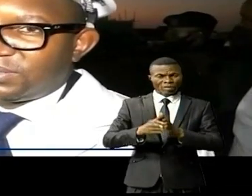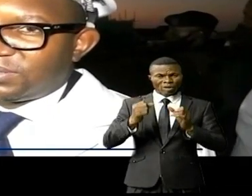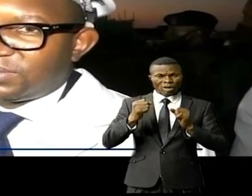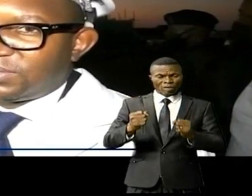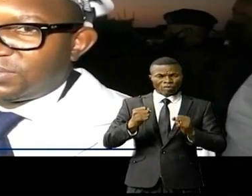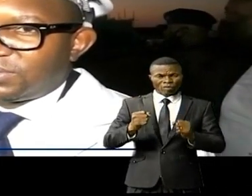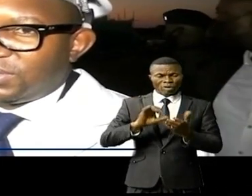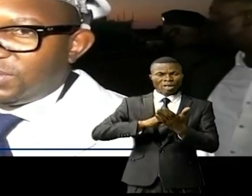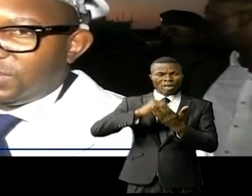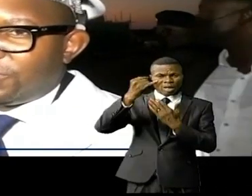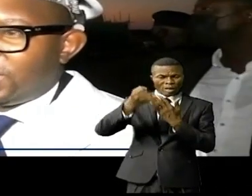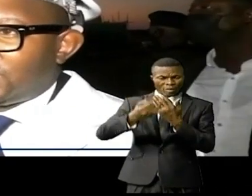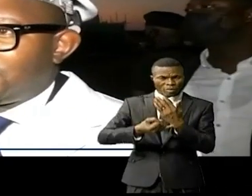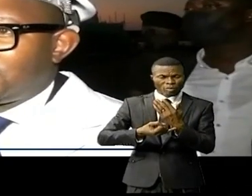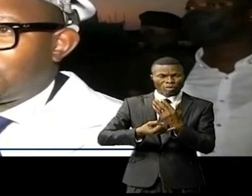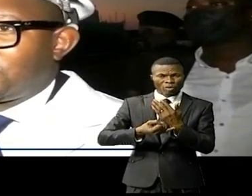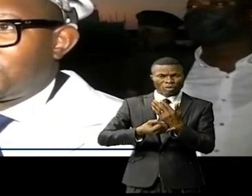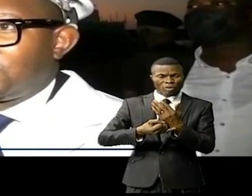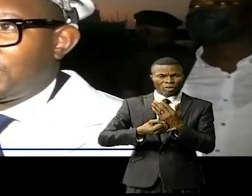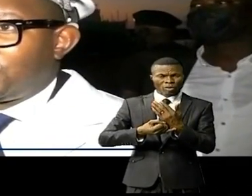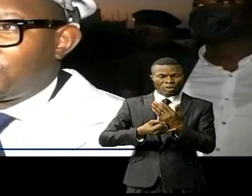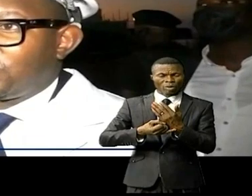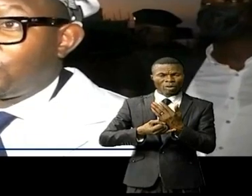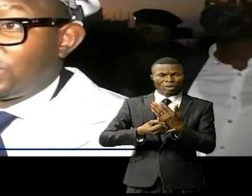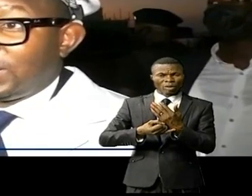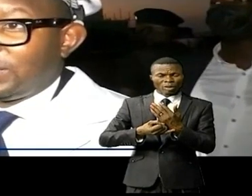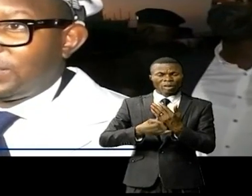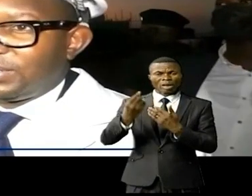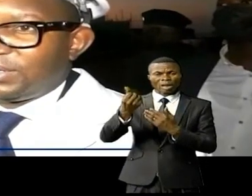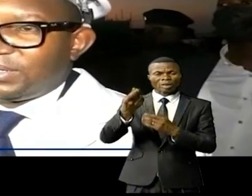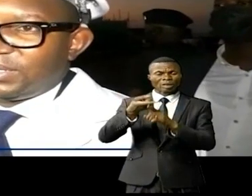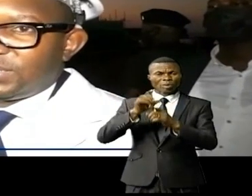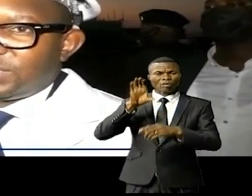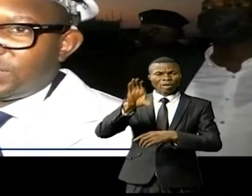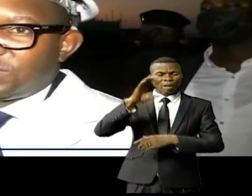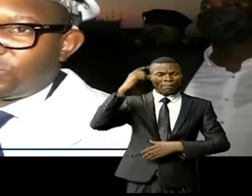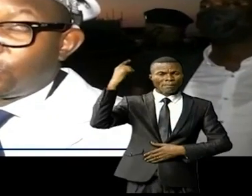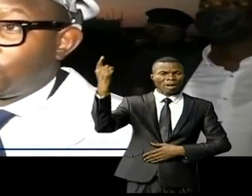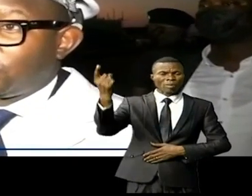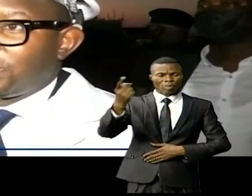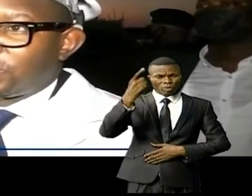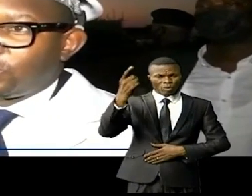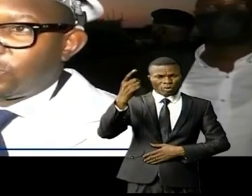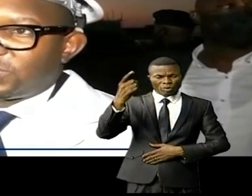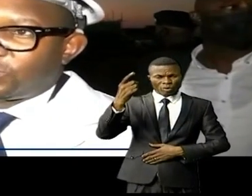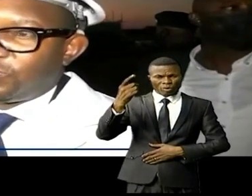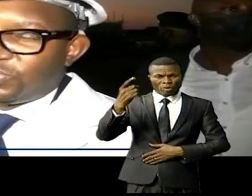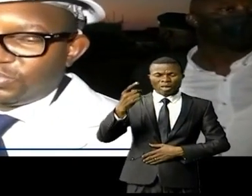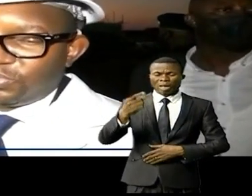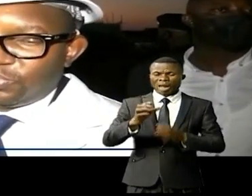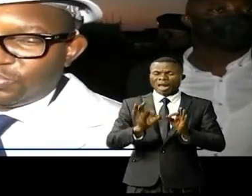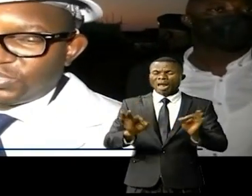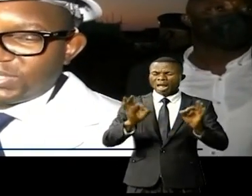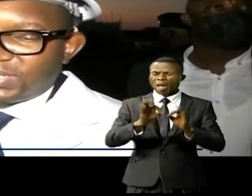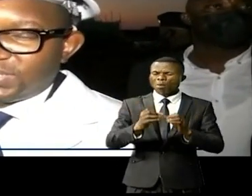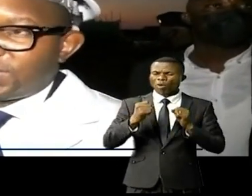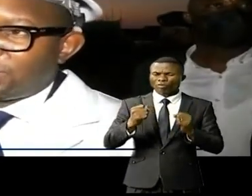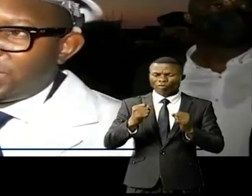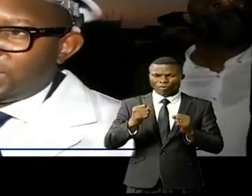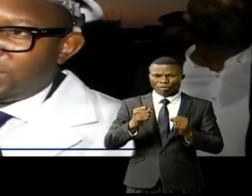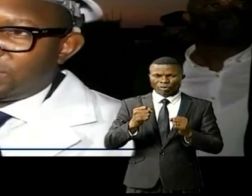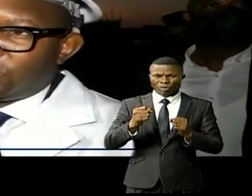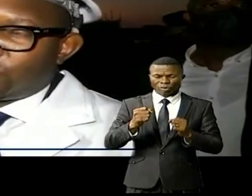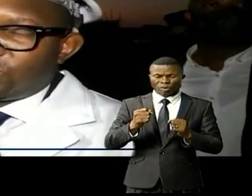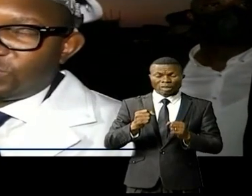fait avec la Banque mondiale et de grande envergure. Parce qu'une fois que le projet sera